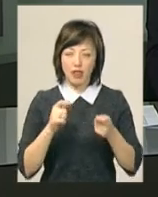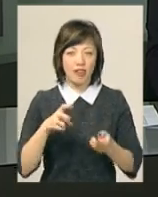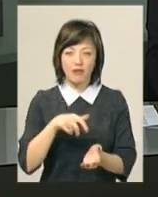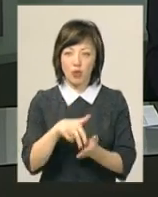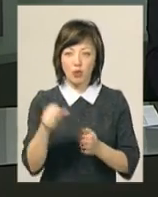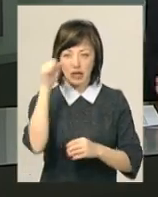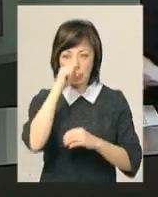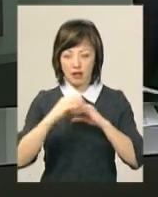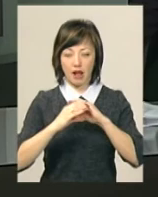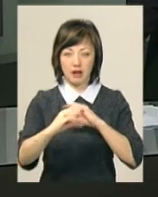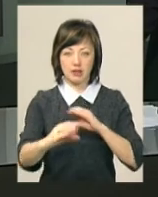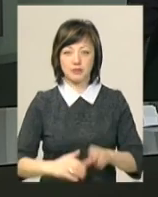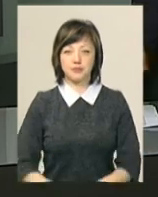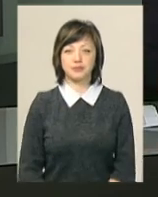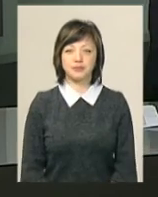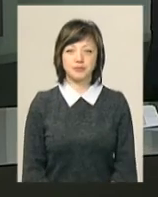виходити на лід.